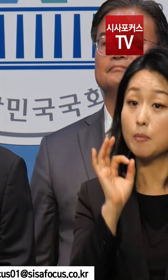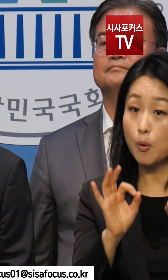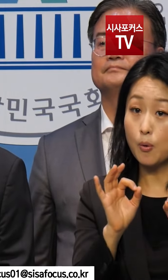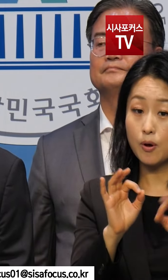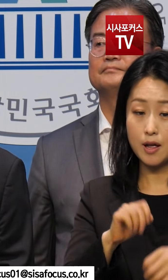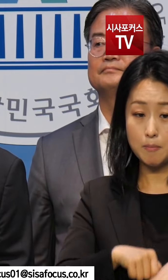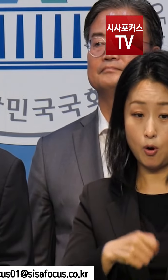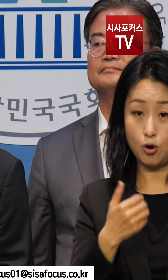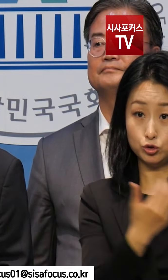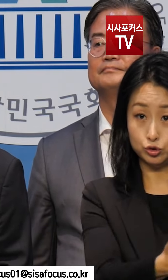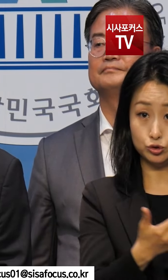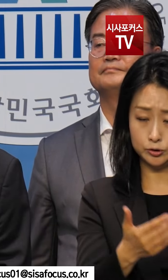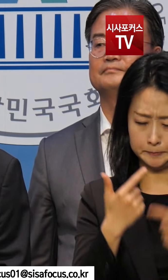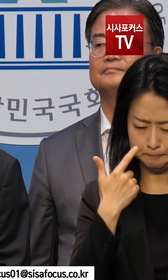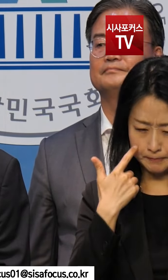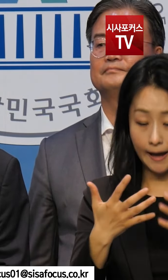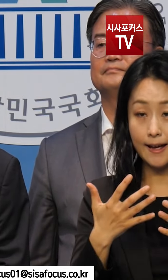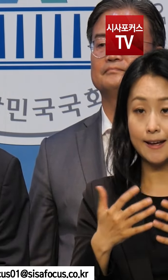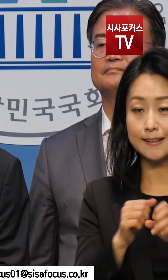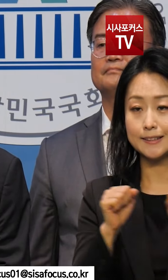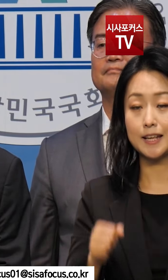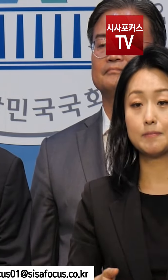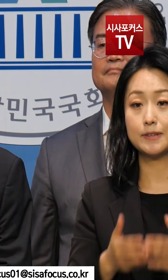책임자 처벌을 완수하도록 하겠습니다.